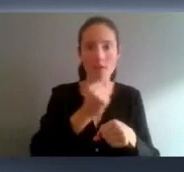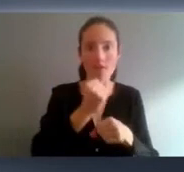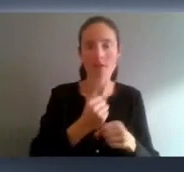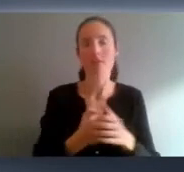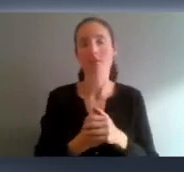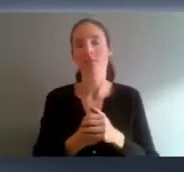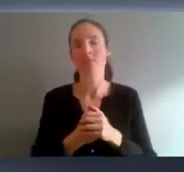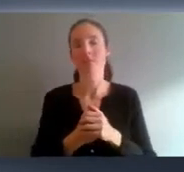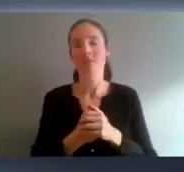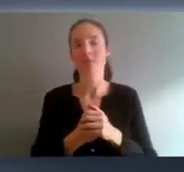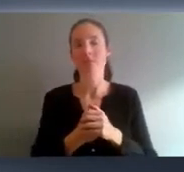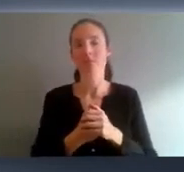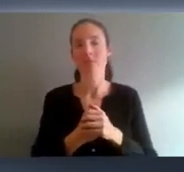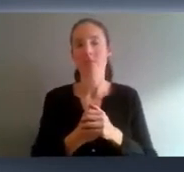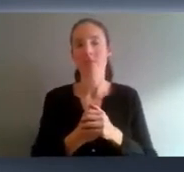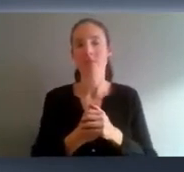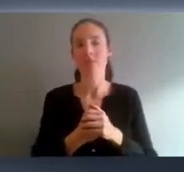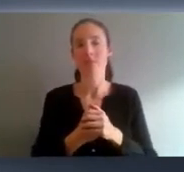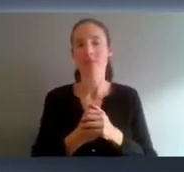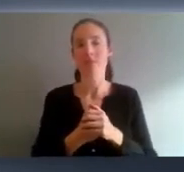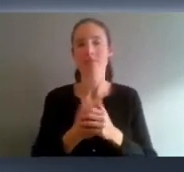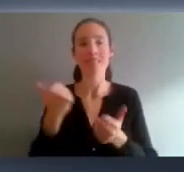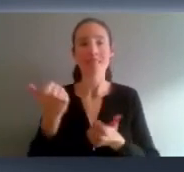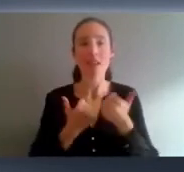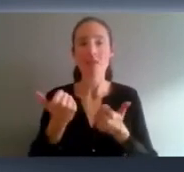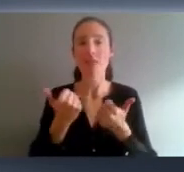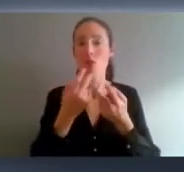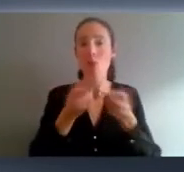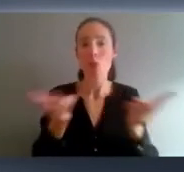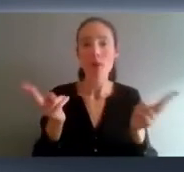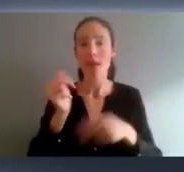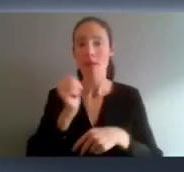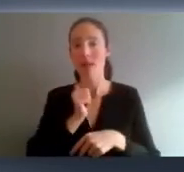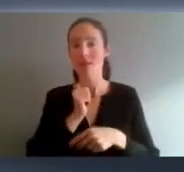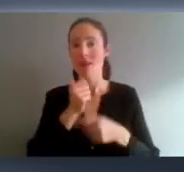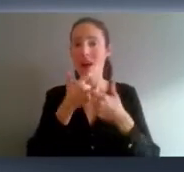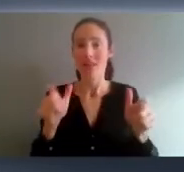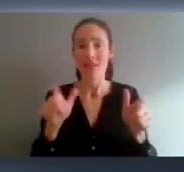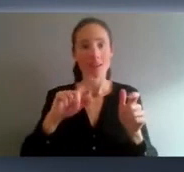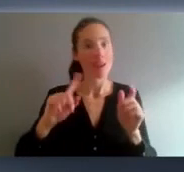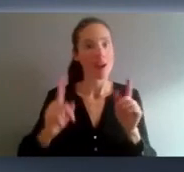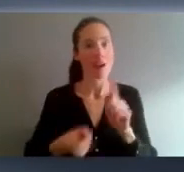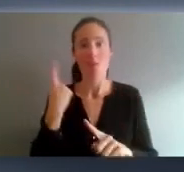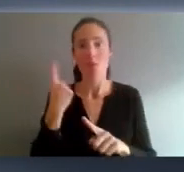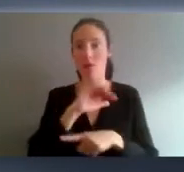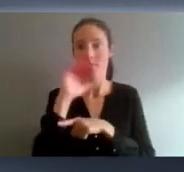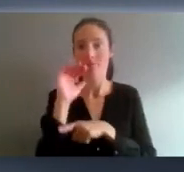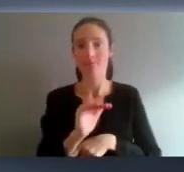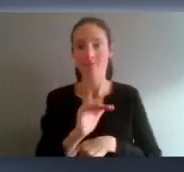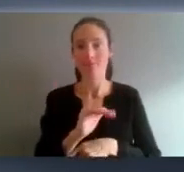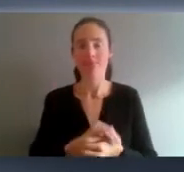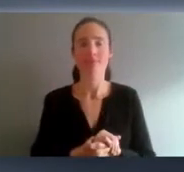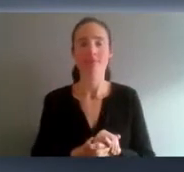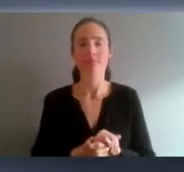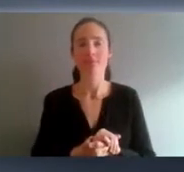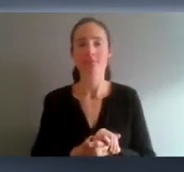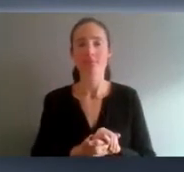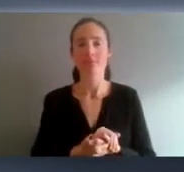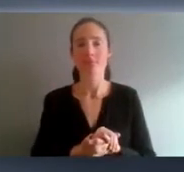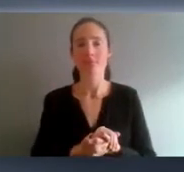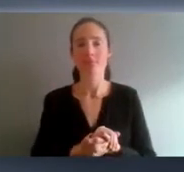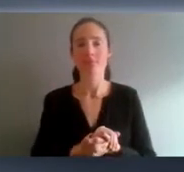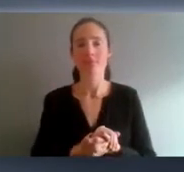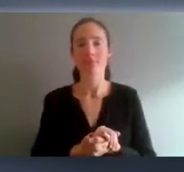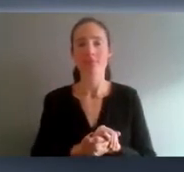L'accès à des services, publics comme privés, doit leur être garanti. Et la